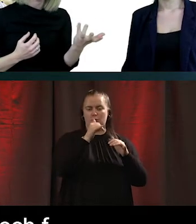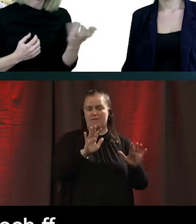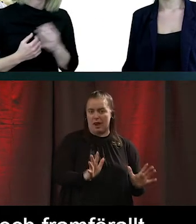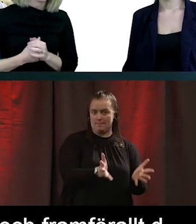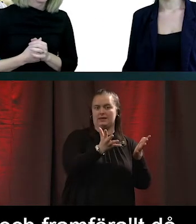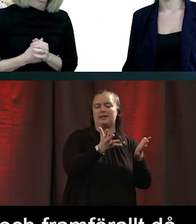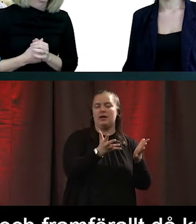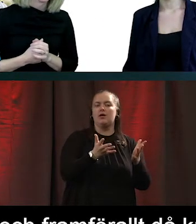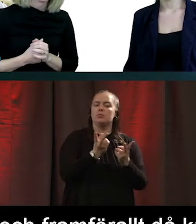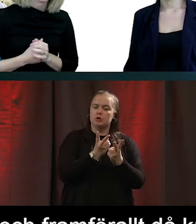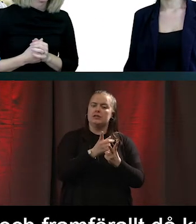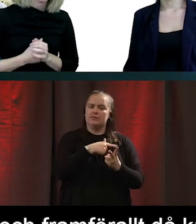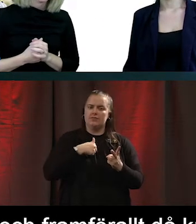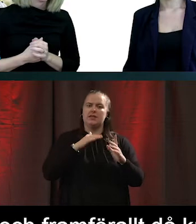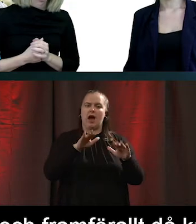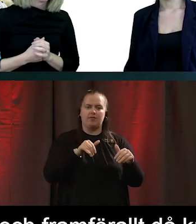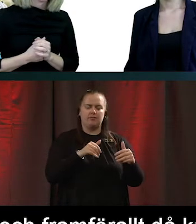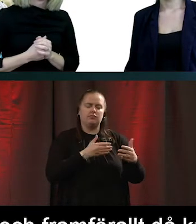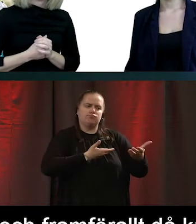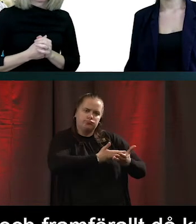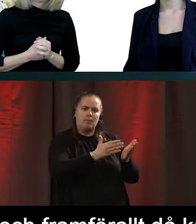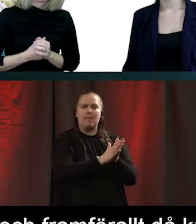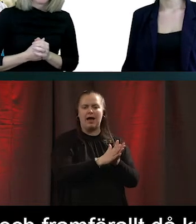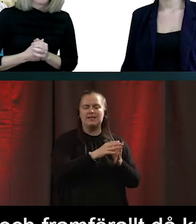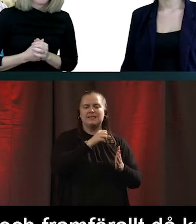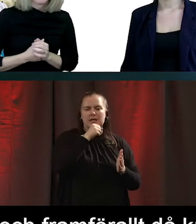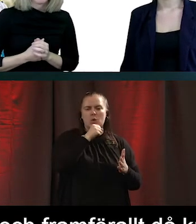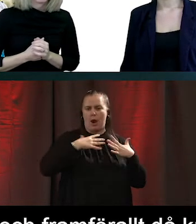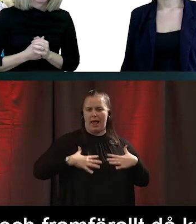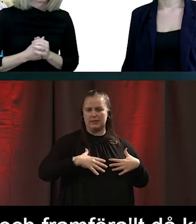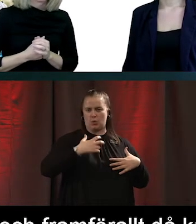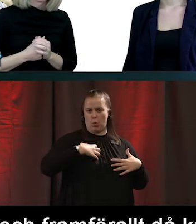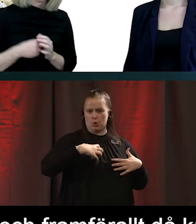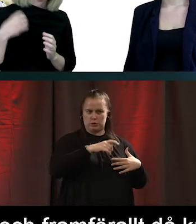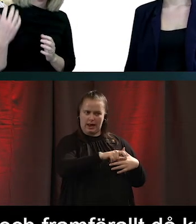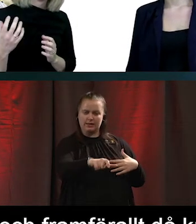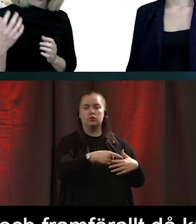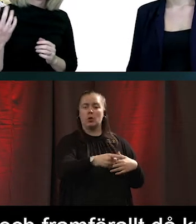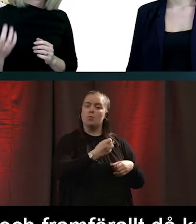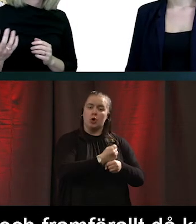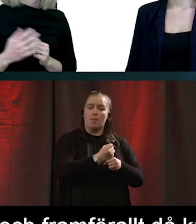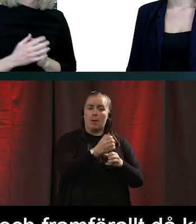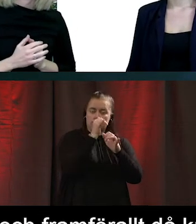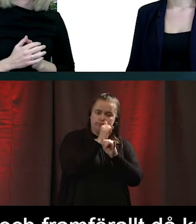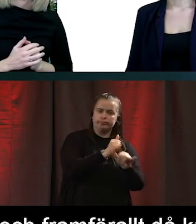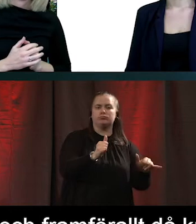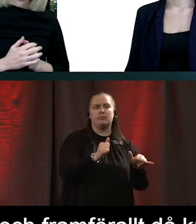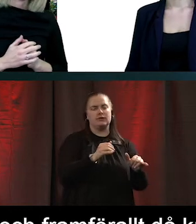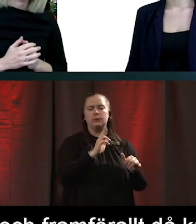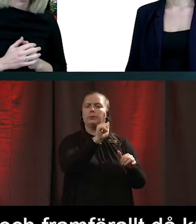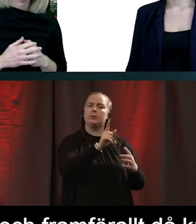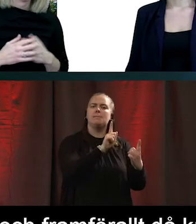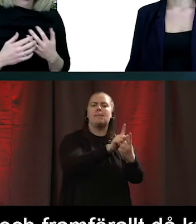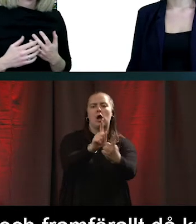med seniorhälsokonsulenterna. Som jobbar mycket med våra förebyggande hembesök. De är ute, möter seniorer